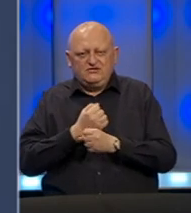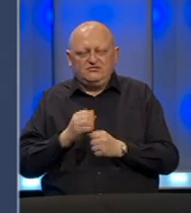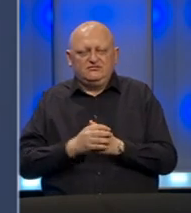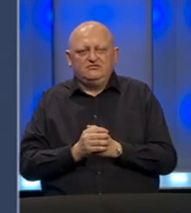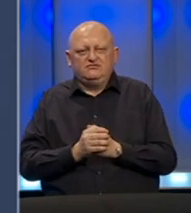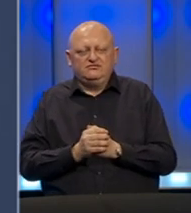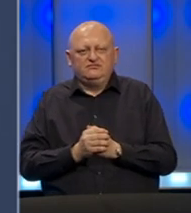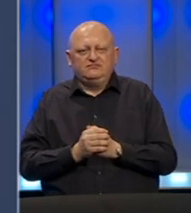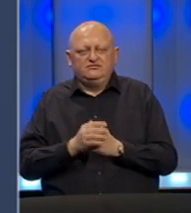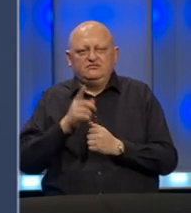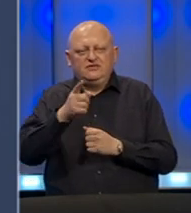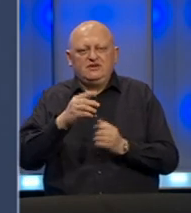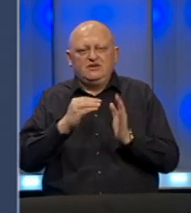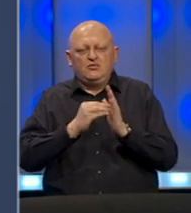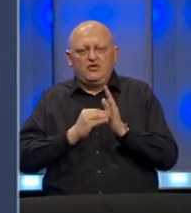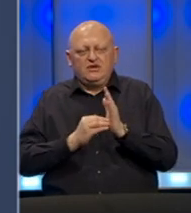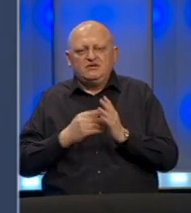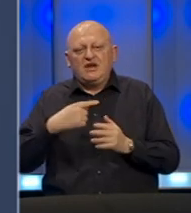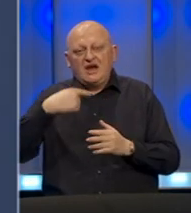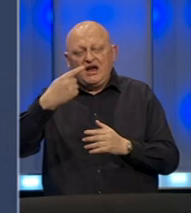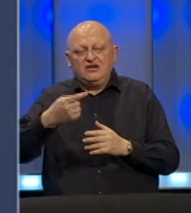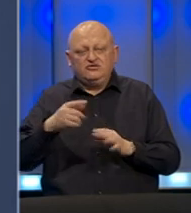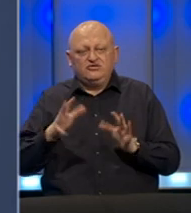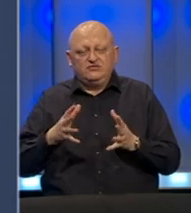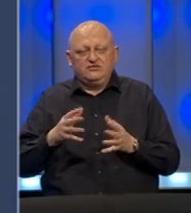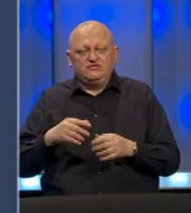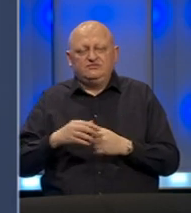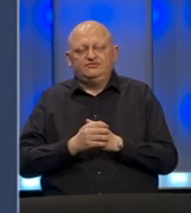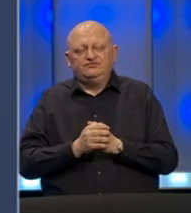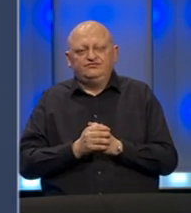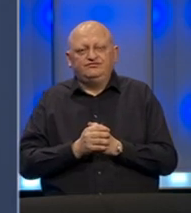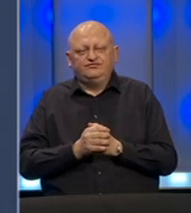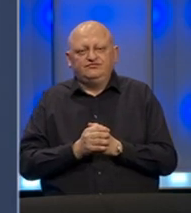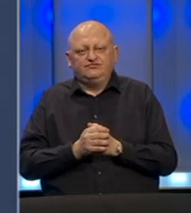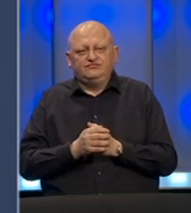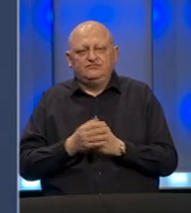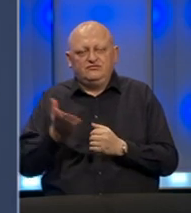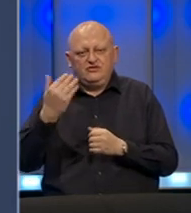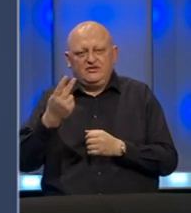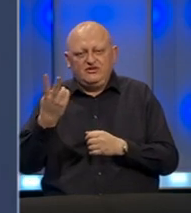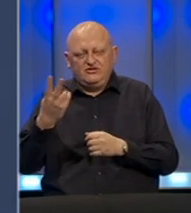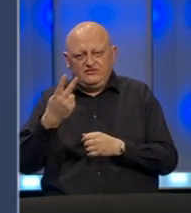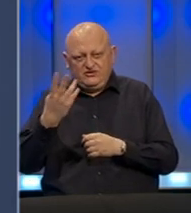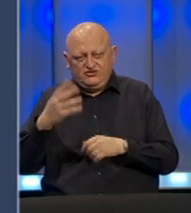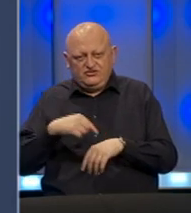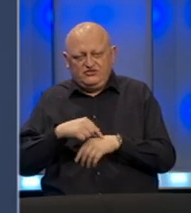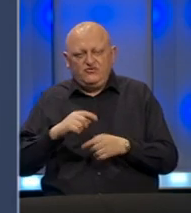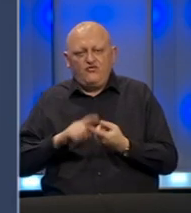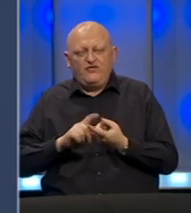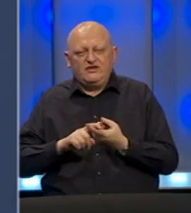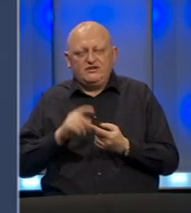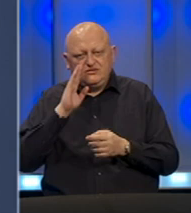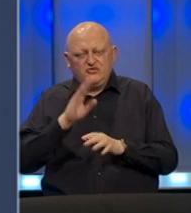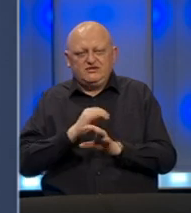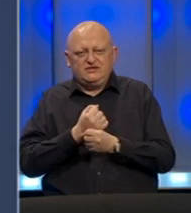ti podaci govore otprilike sljedeće. U protekla 24 sata u Federaciji